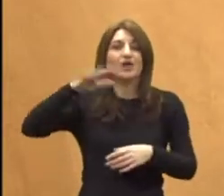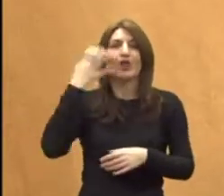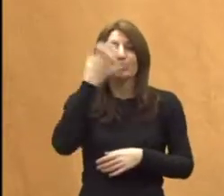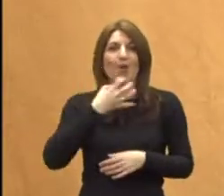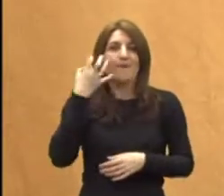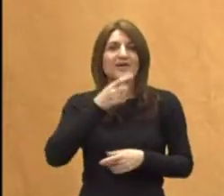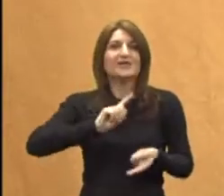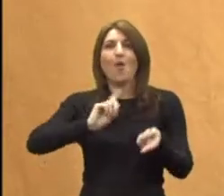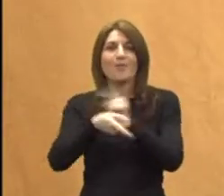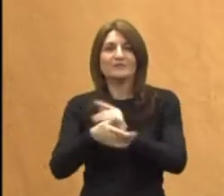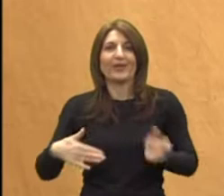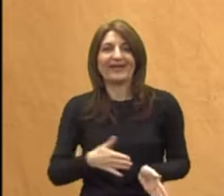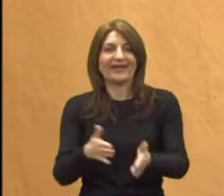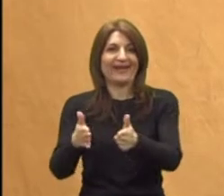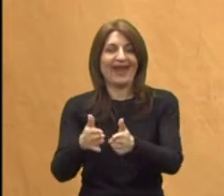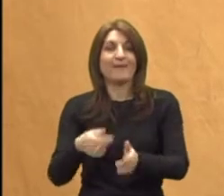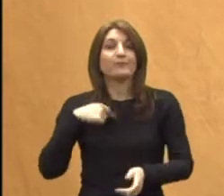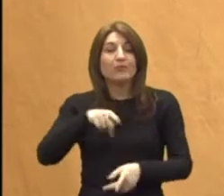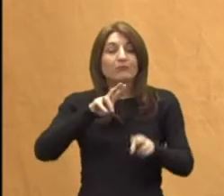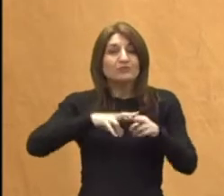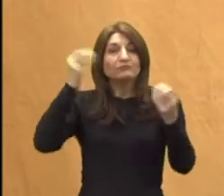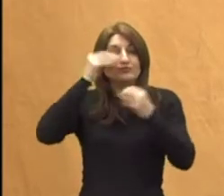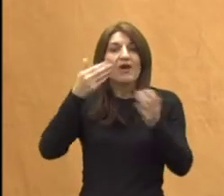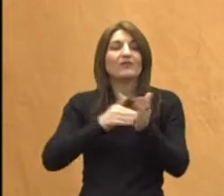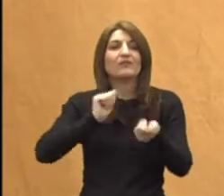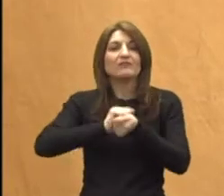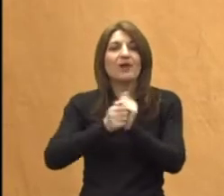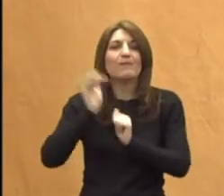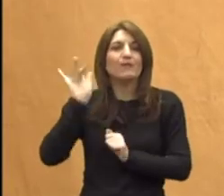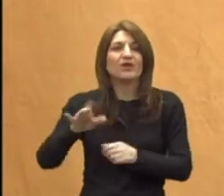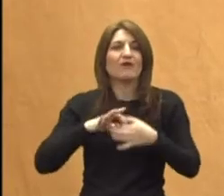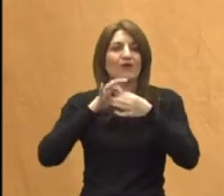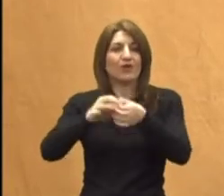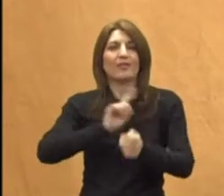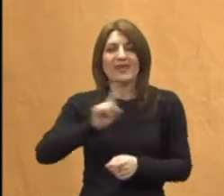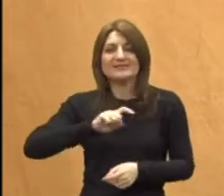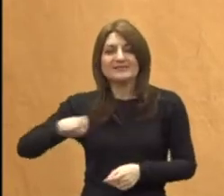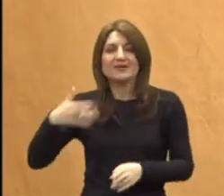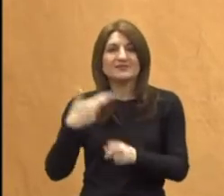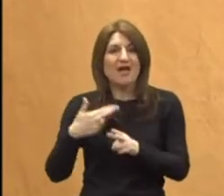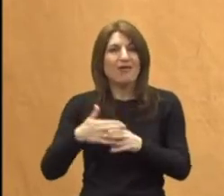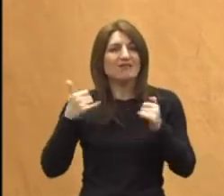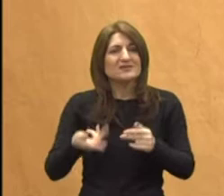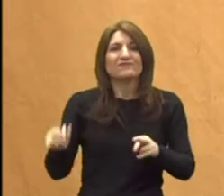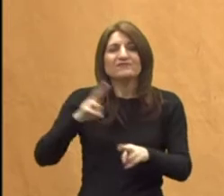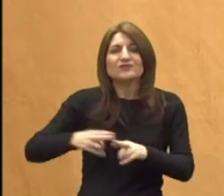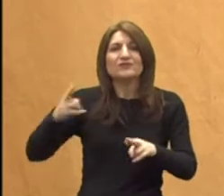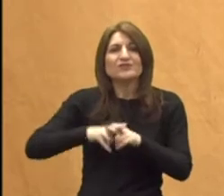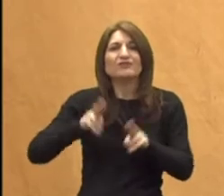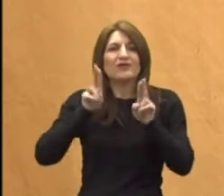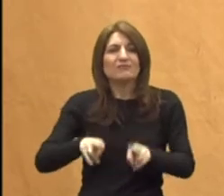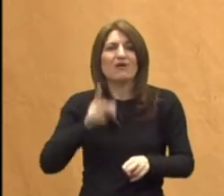ili rijeka. Znači, gdje ćemo naučiti kako se boriti protiv kroničnih nezalaznih bolesti koje danas uzimuju ogromno puno